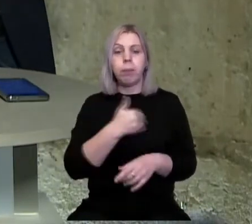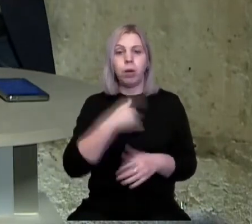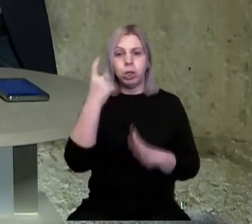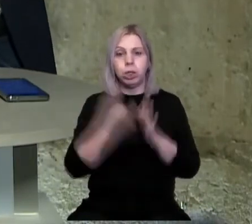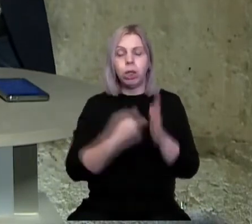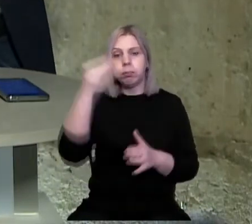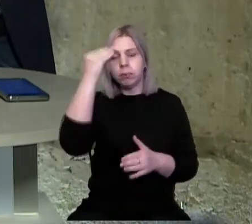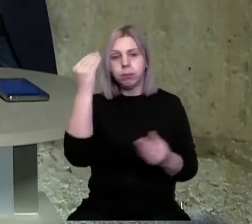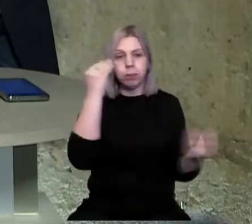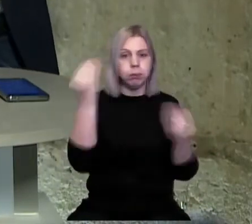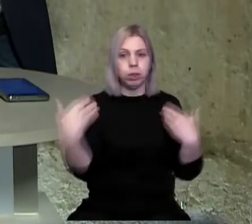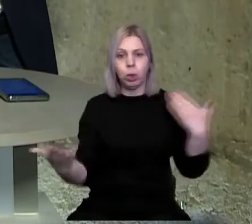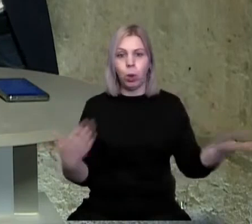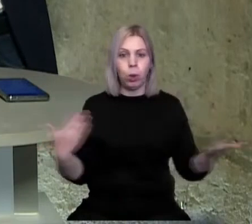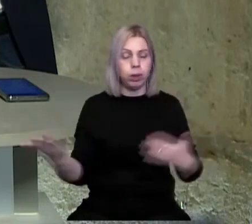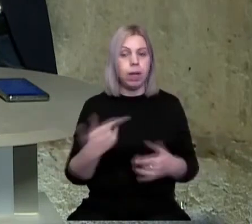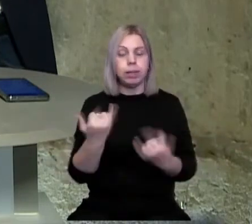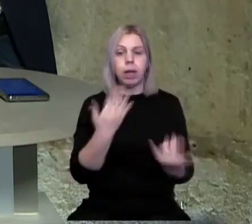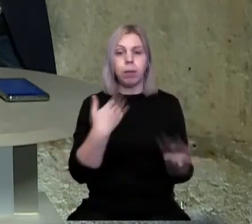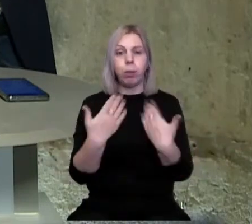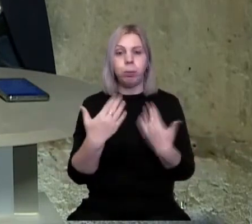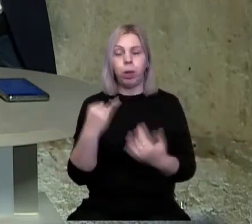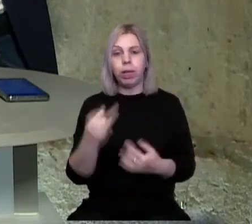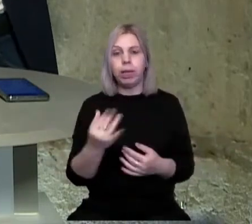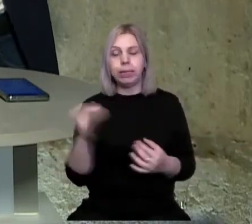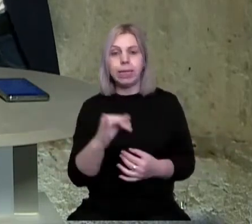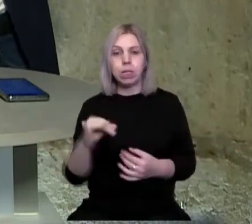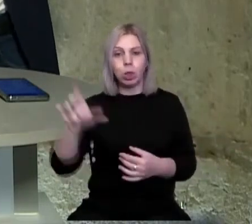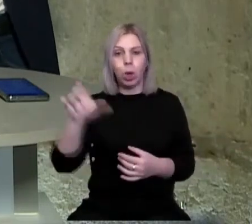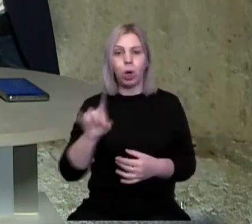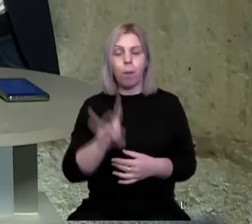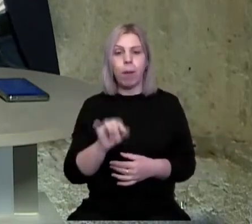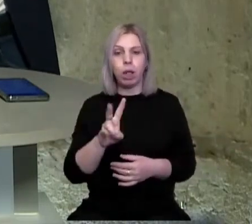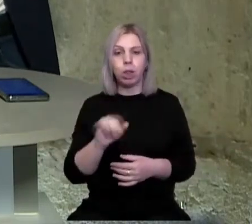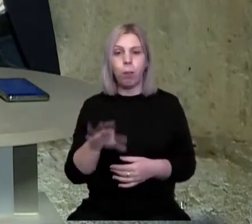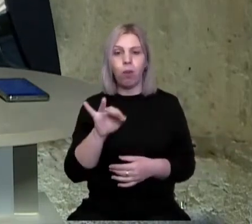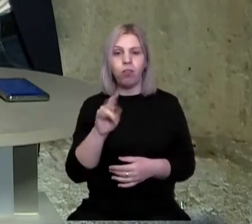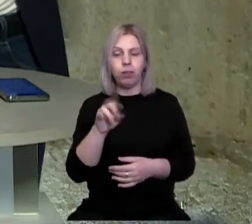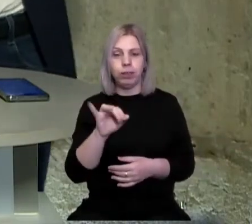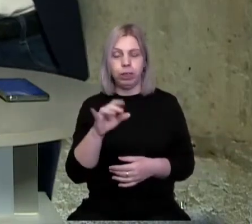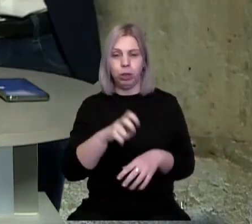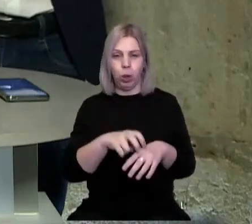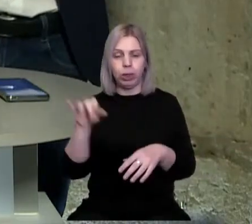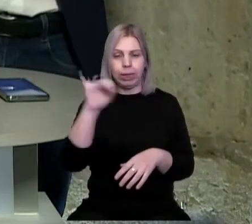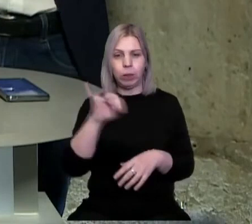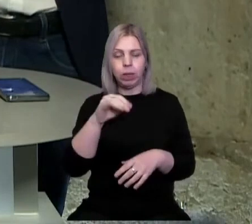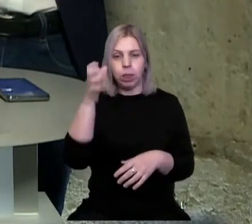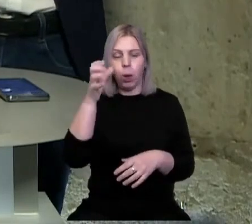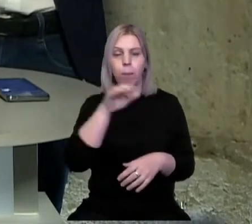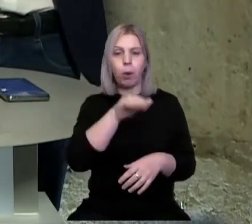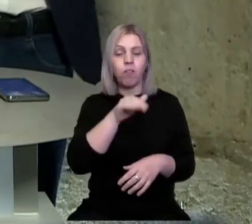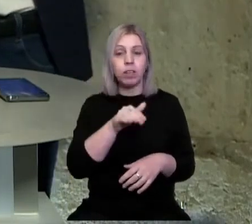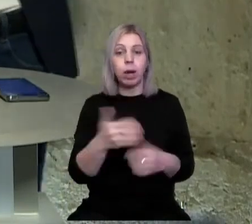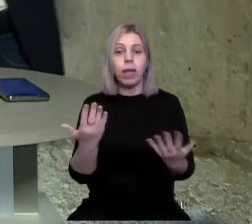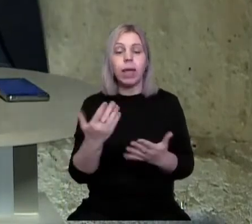дізнатися точки зору усіх сторон. Зараз поспілкуємося із істориком Романом Офіцинським, доктором історичних наук та професором,